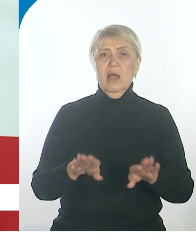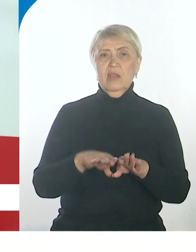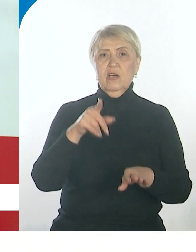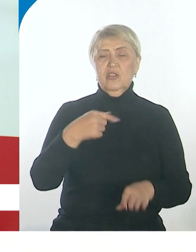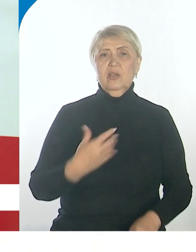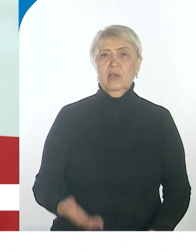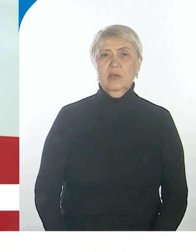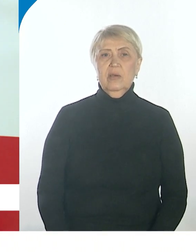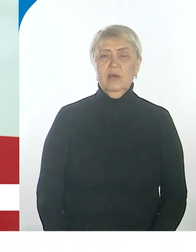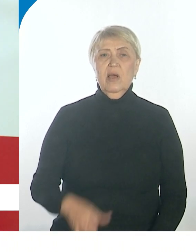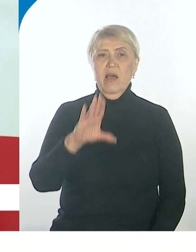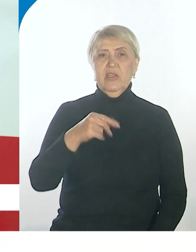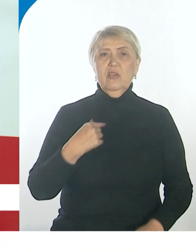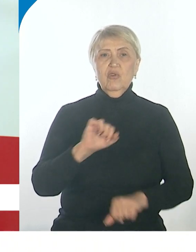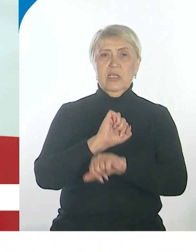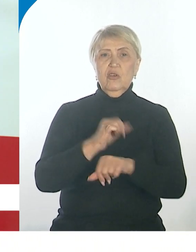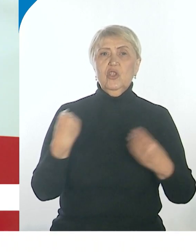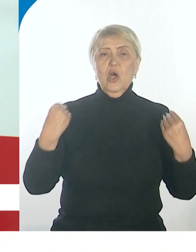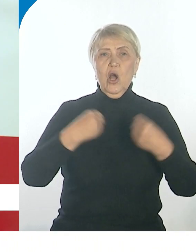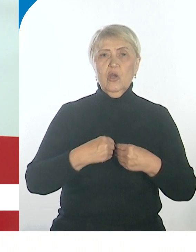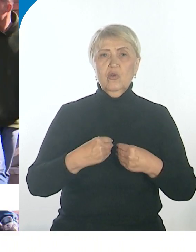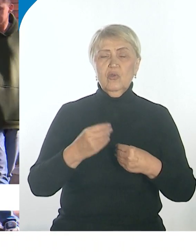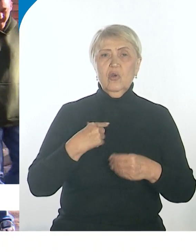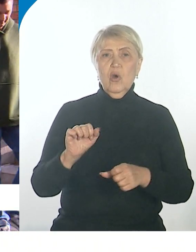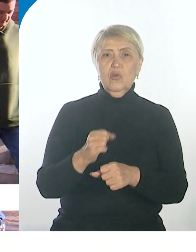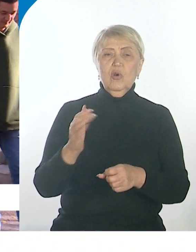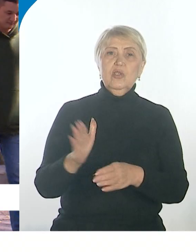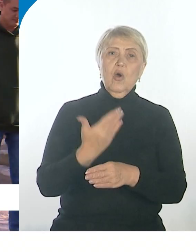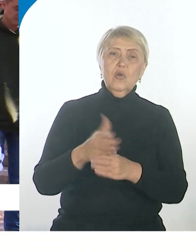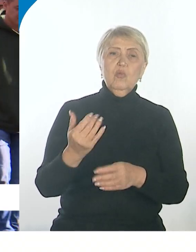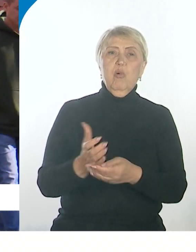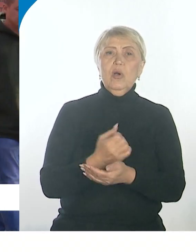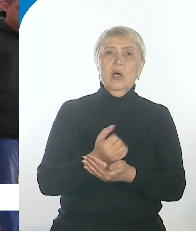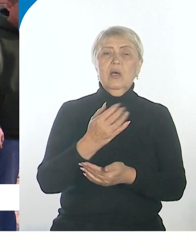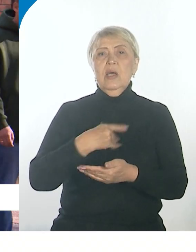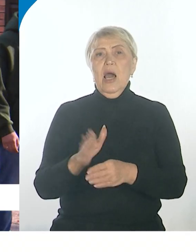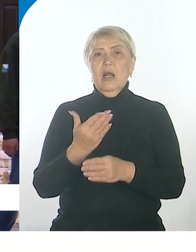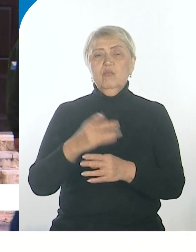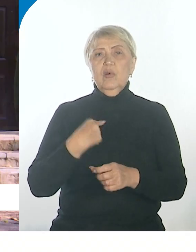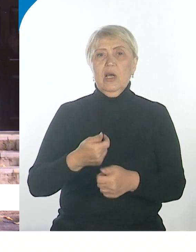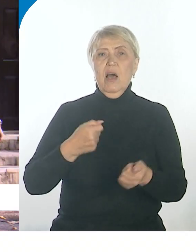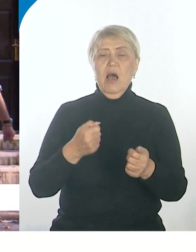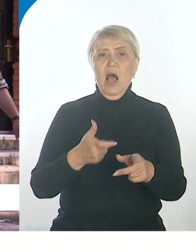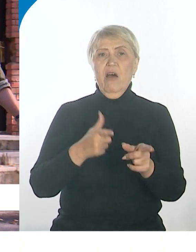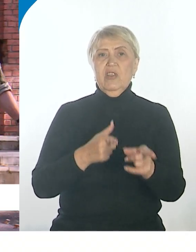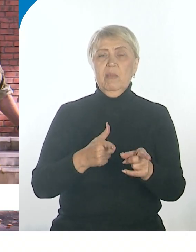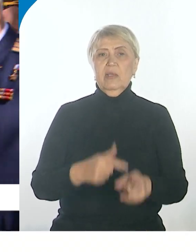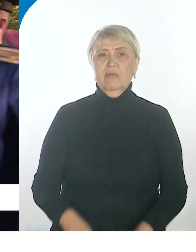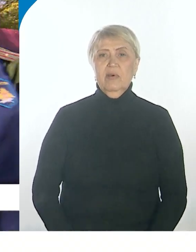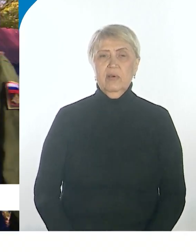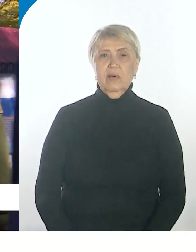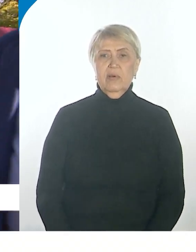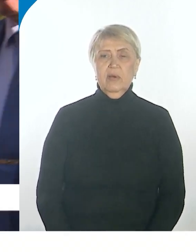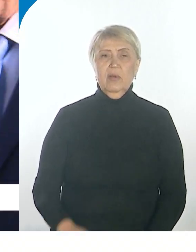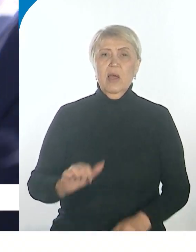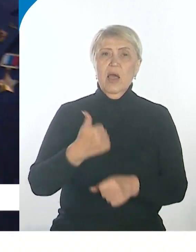химизащитный костюм одевали, ну и сборка-разборка автомата. На очередную смену в Центр «Авангард» приехала делегация вахты Героев Отечества.